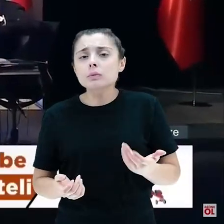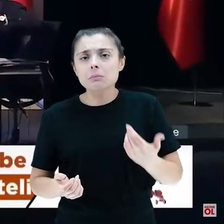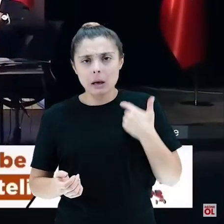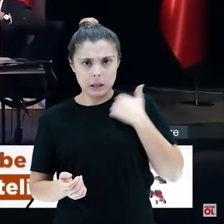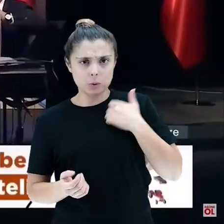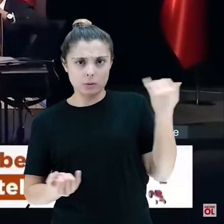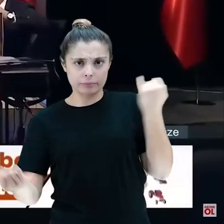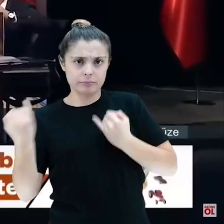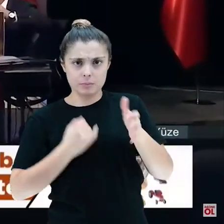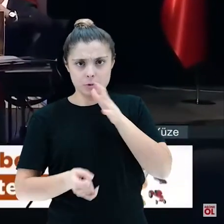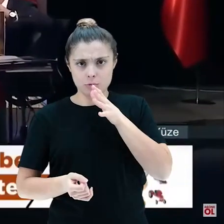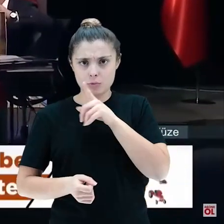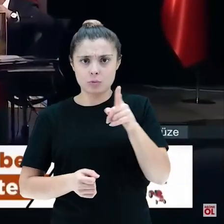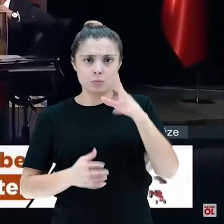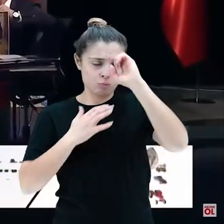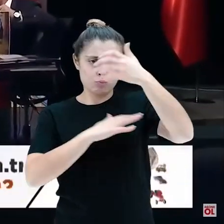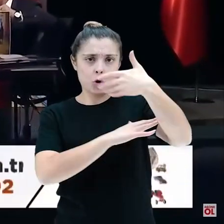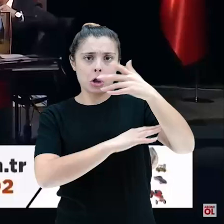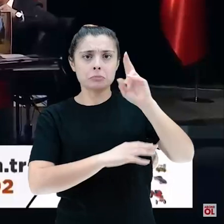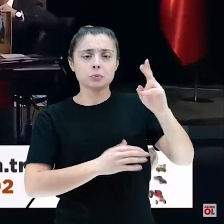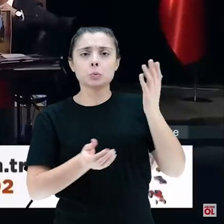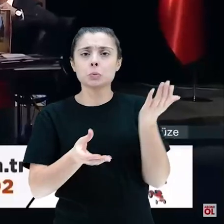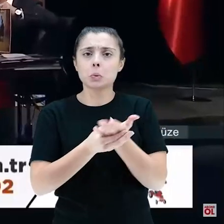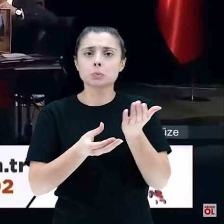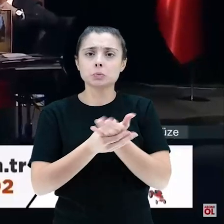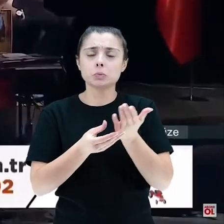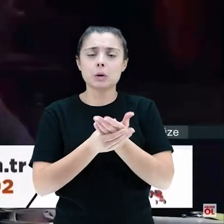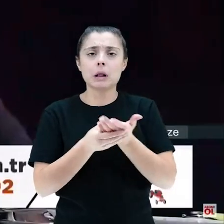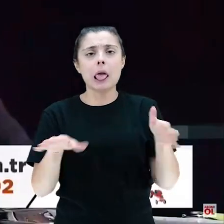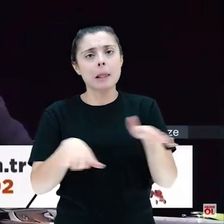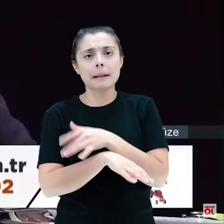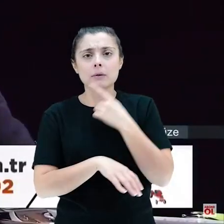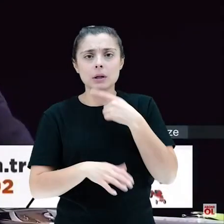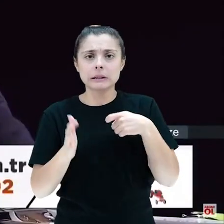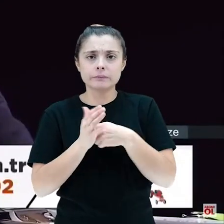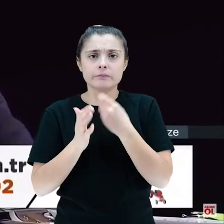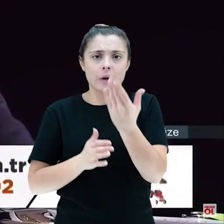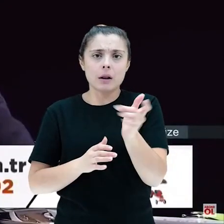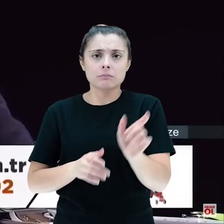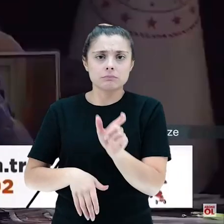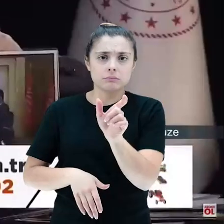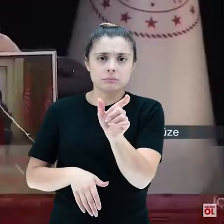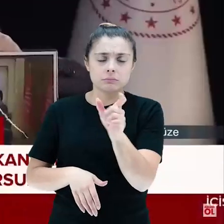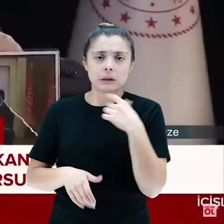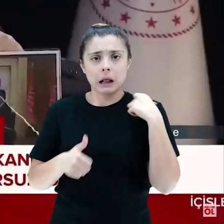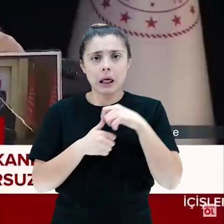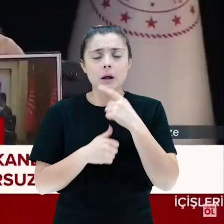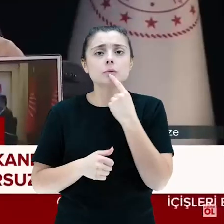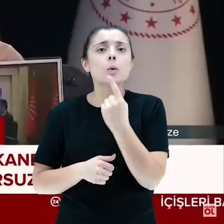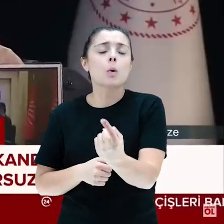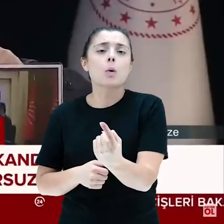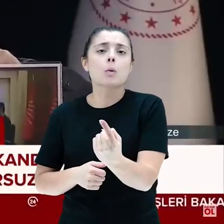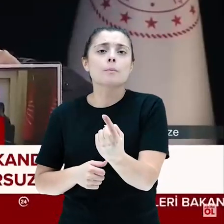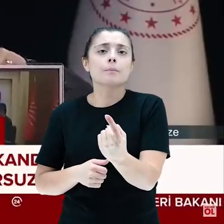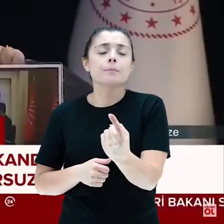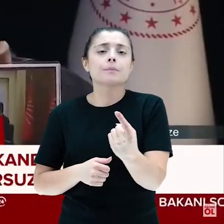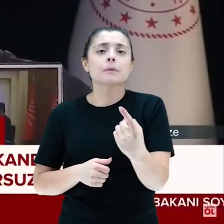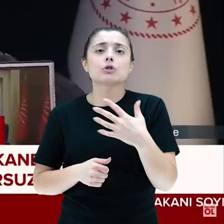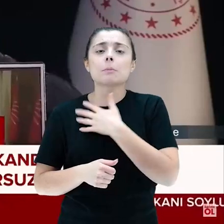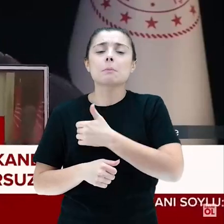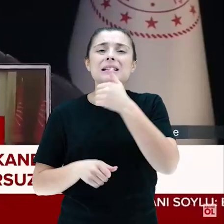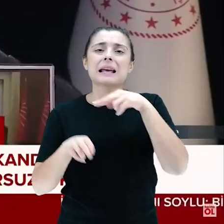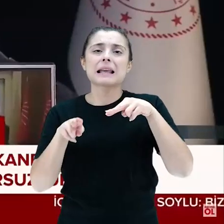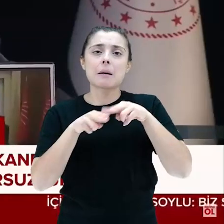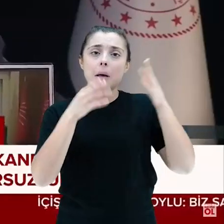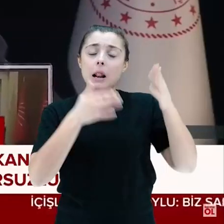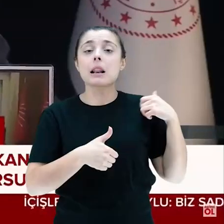veriyorsunuz diyemiyorlar mı? Bana kızıyorsunuz. Büyükelçi sizin dosyanızı redakti etti diye isim verdim. Bak tekrar söylüyorum.